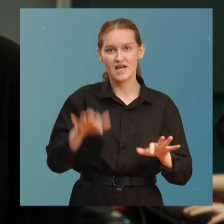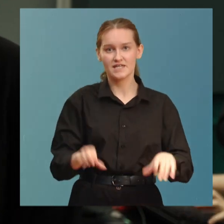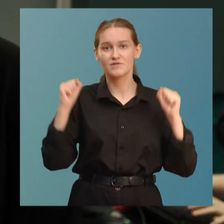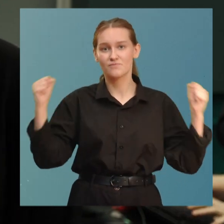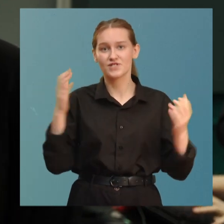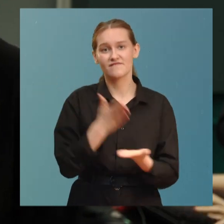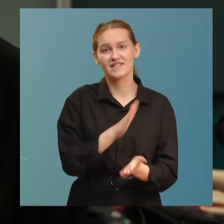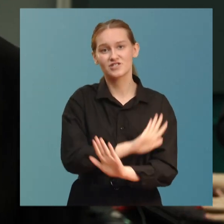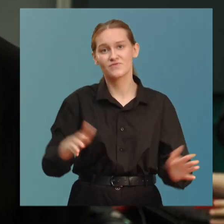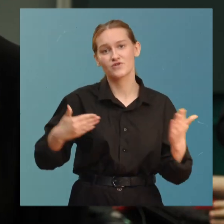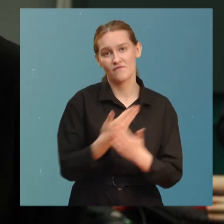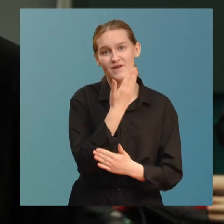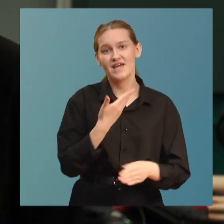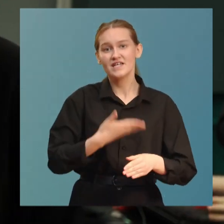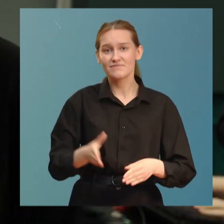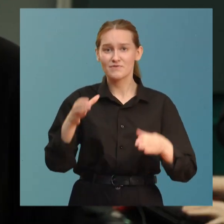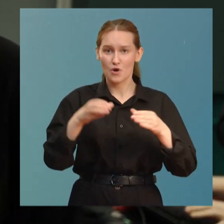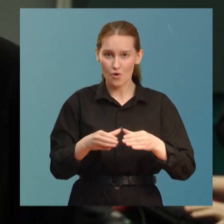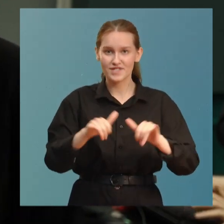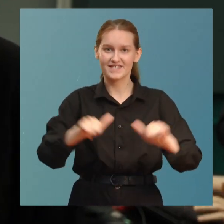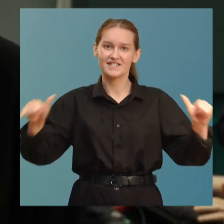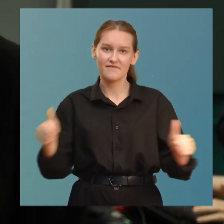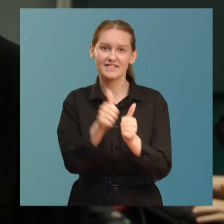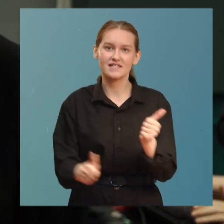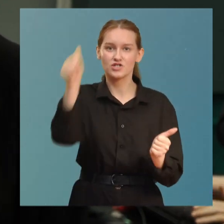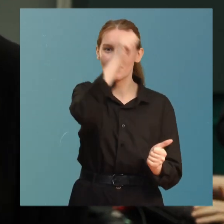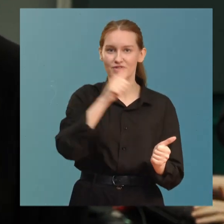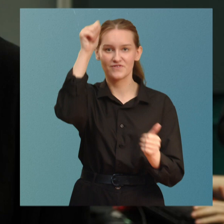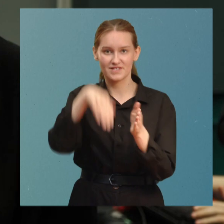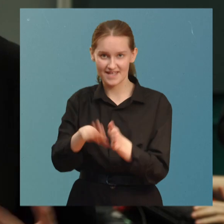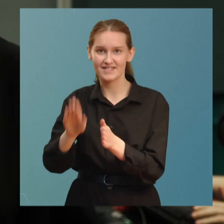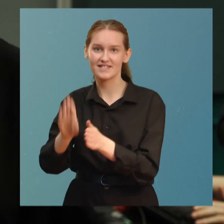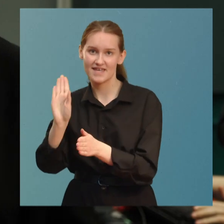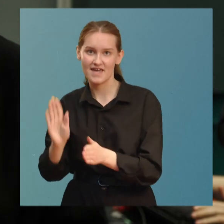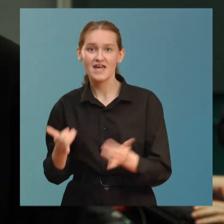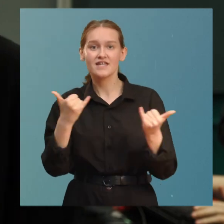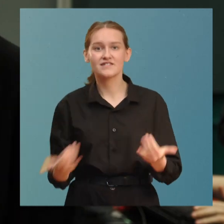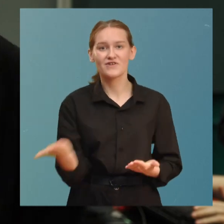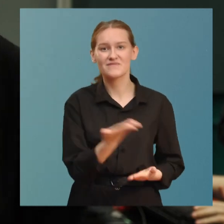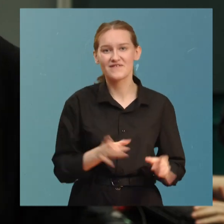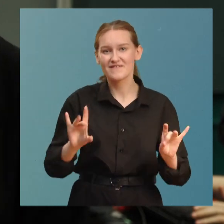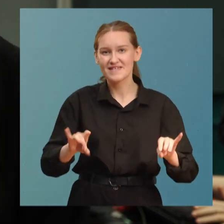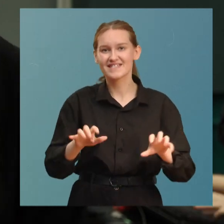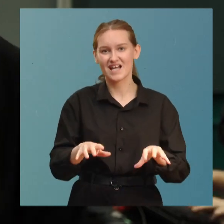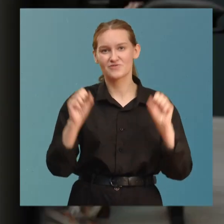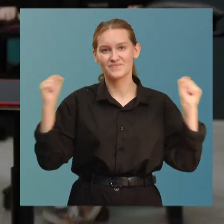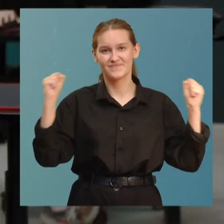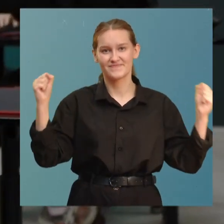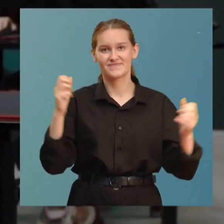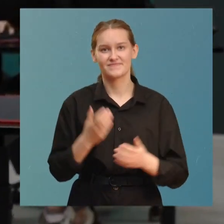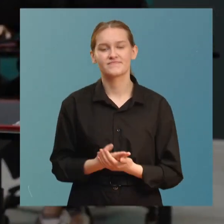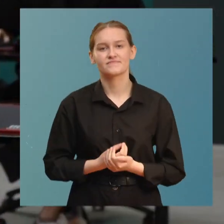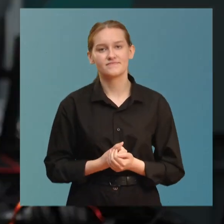интеллекта киберспорт не является чем-то новым. Тем не менее, отрасль развивается с каждым годом все сильнее и сильнее. И сегодня мы вам о ней расскажем.